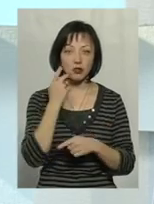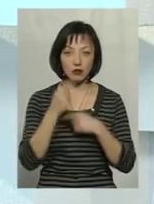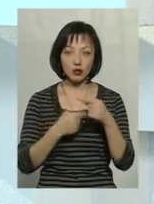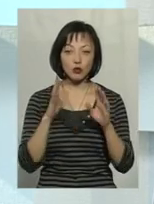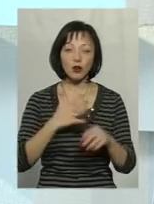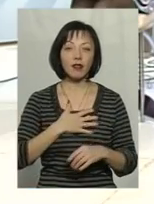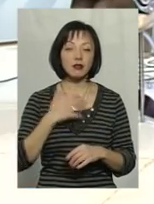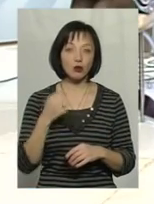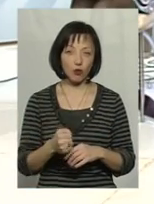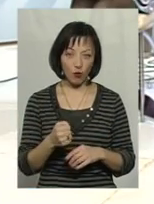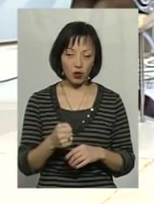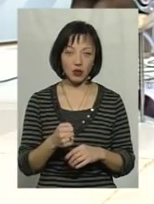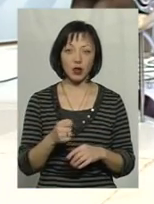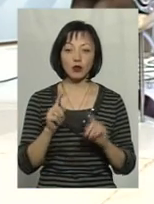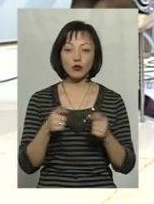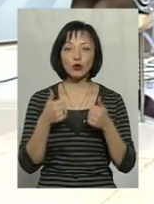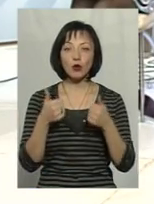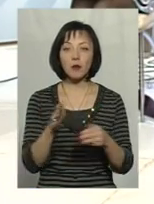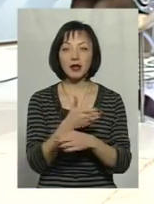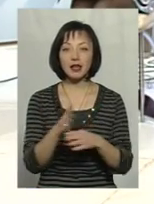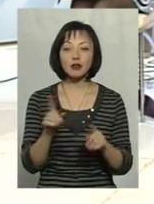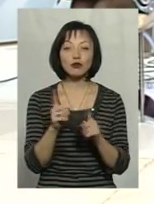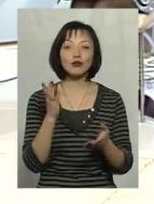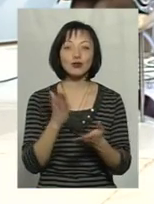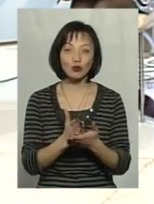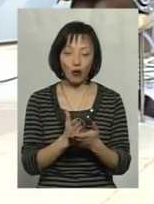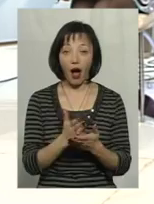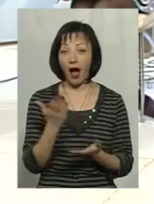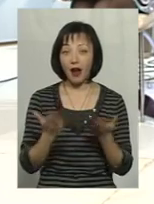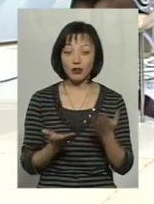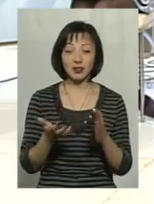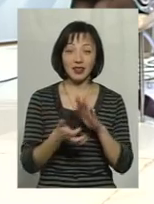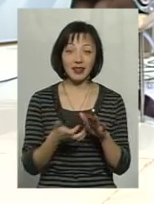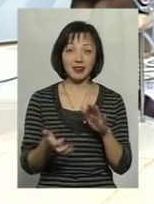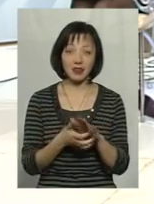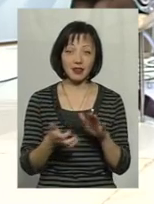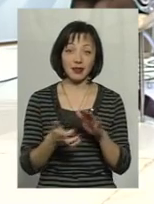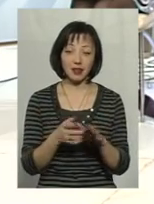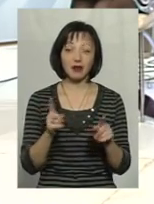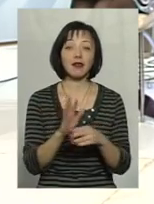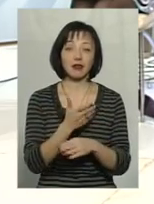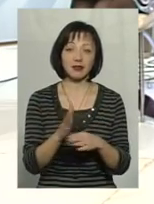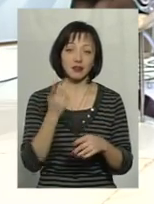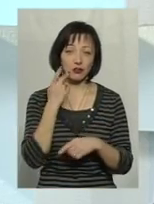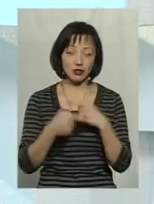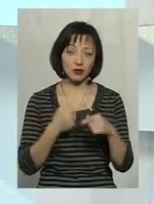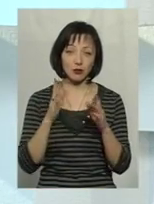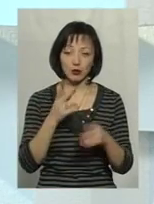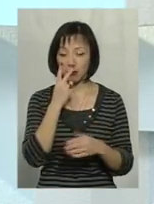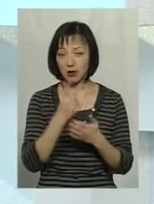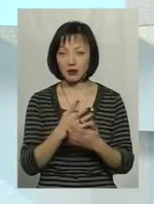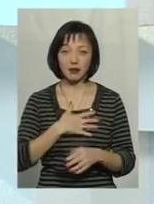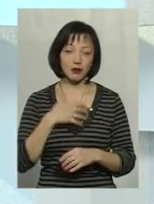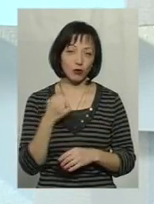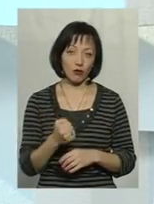будуть незадоволені, тому що добре ділити, коли є що ділити. А коли весь час дефіцит не вистачає, завжди ми будемо бачити